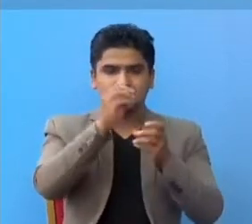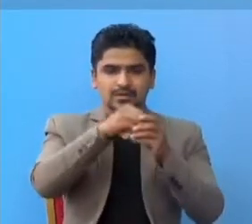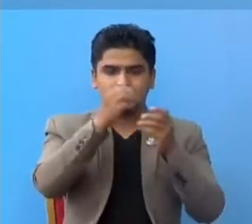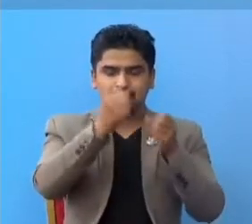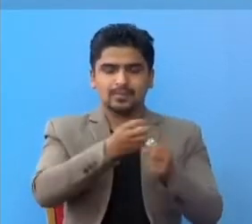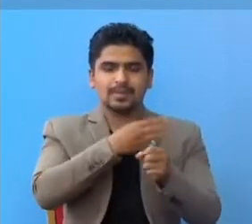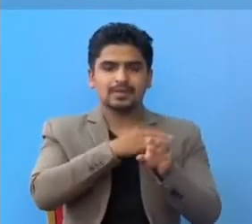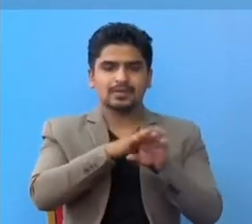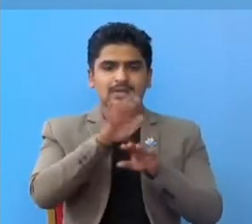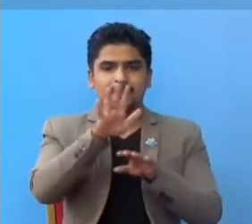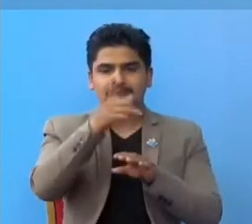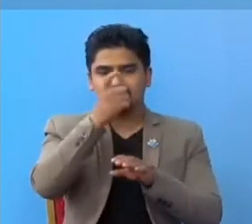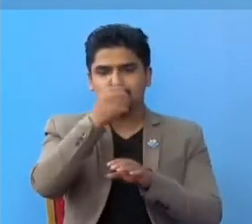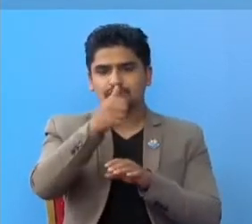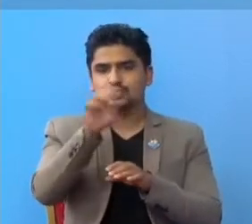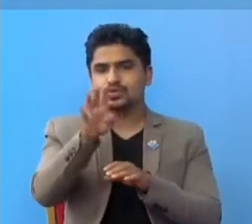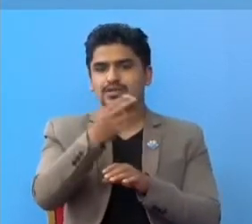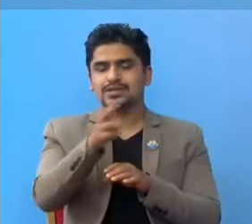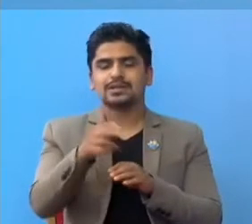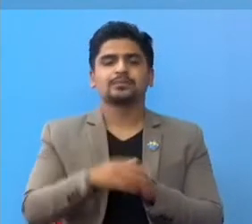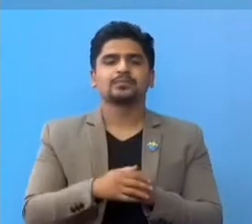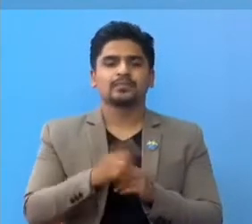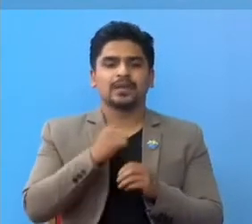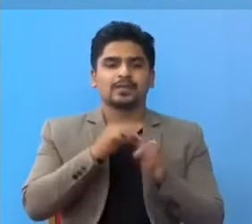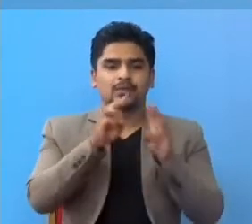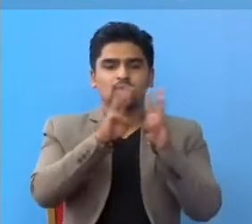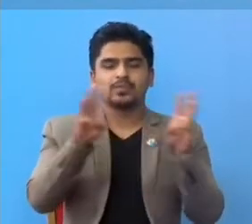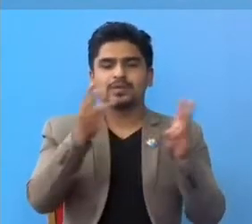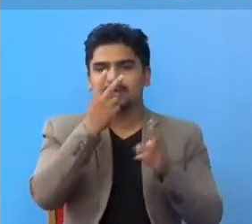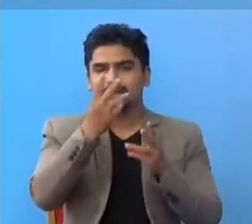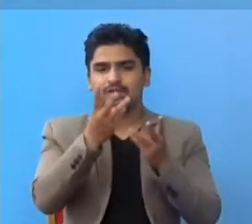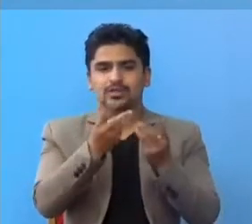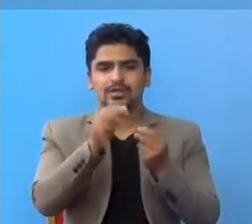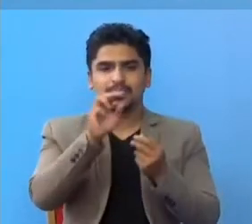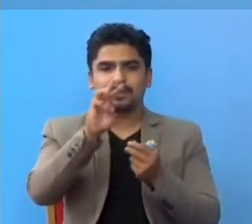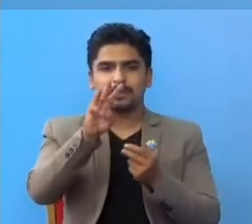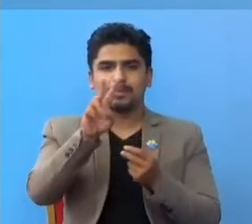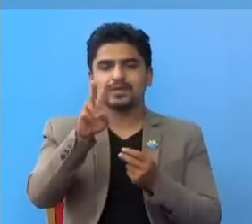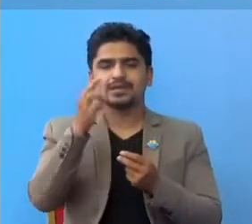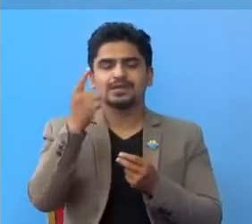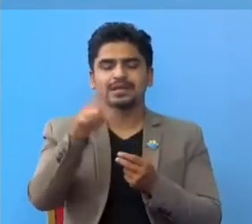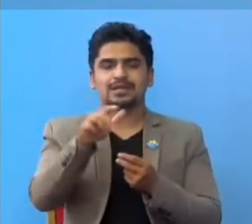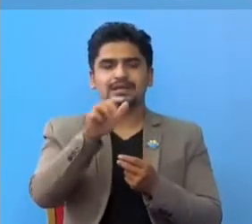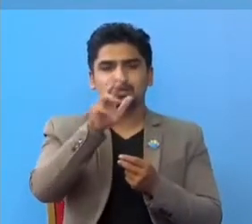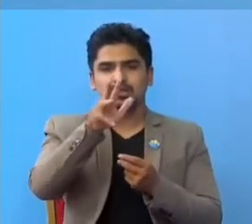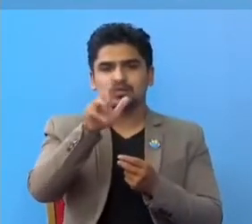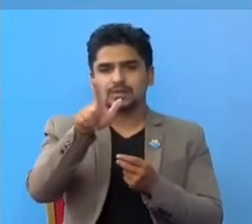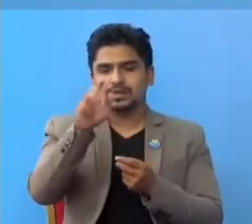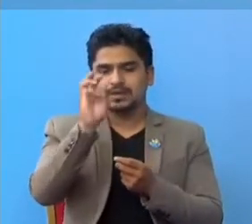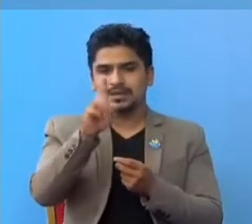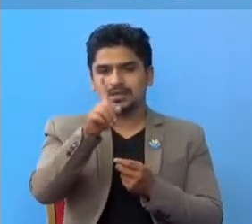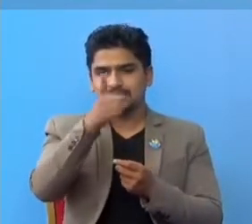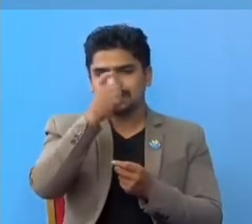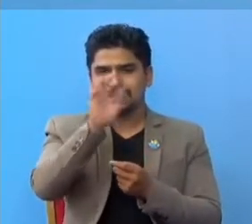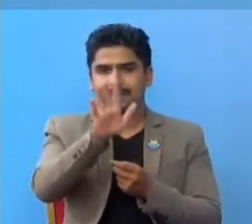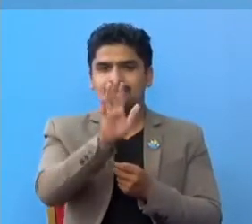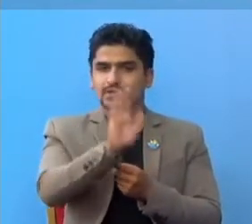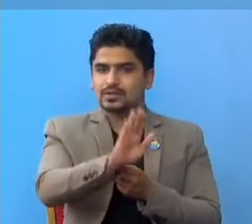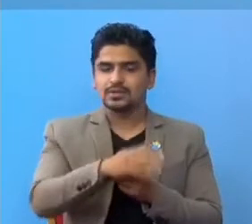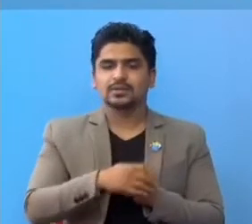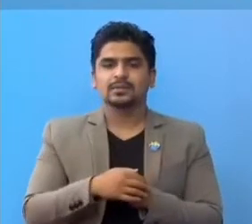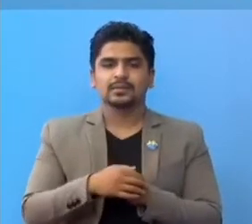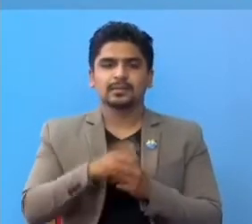पांसे चाउच्टी रहे को चा आम्रों वेब्साइट एरने को संक्या 32,091 एक सहे पास रहे को चा